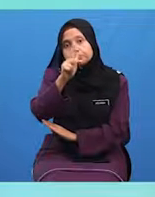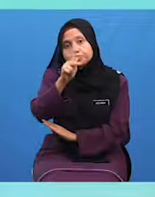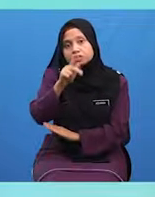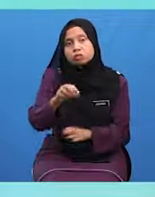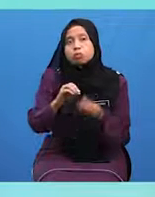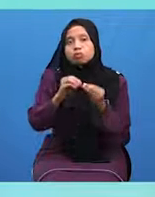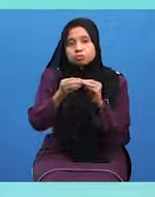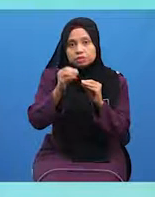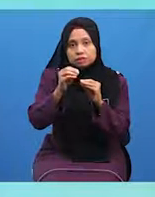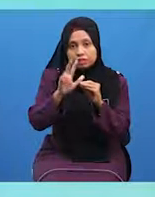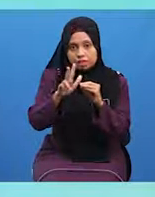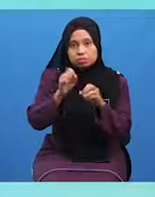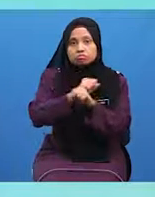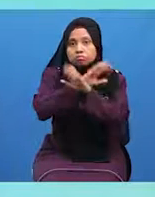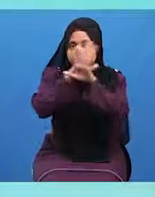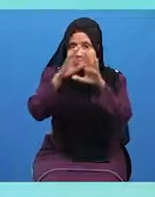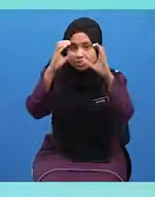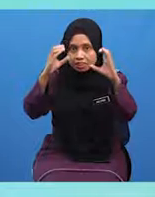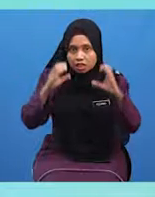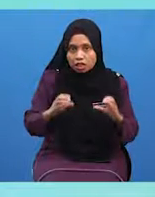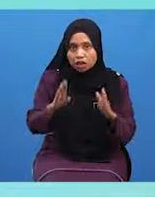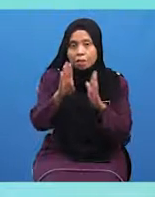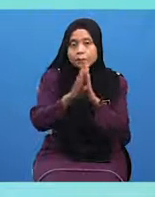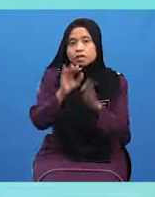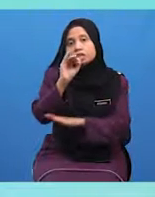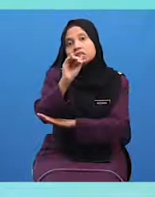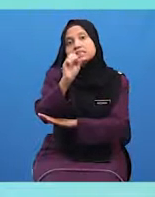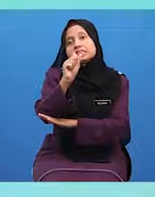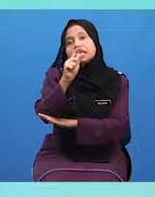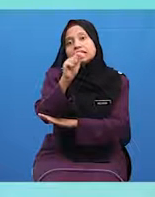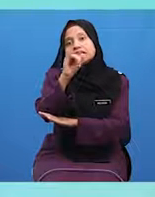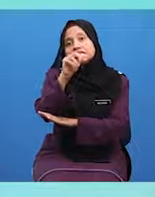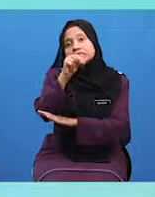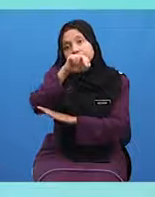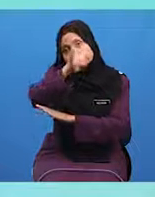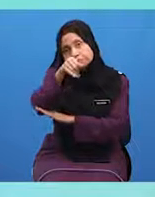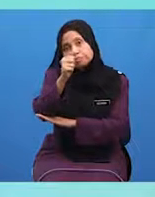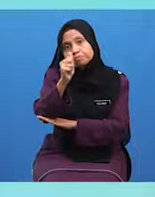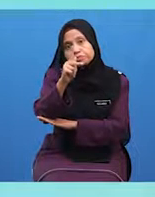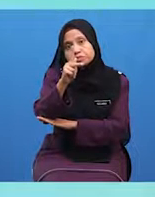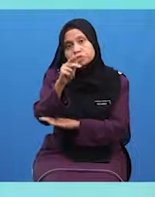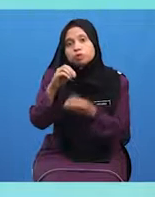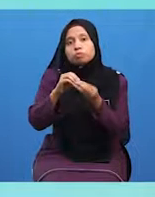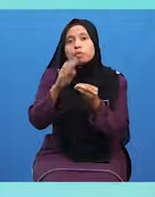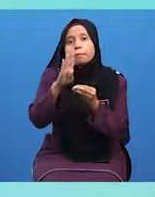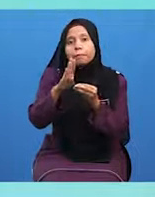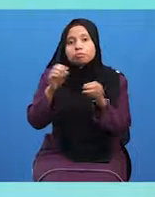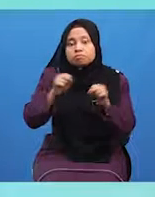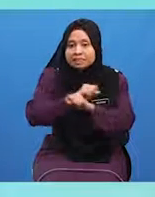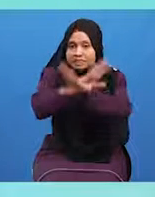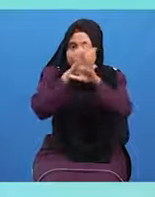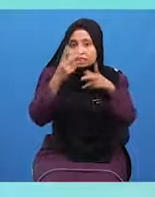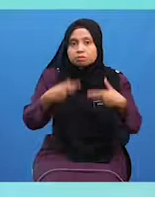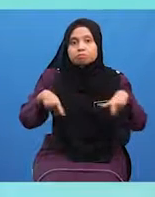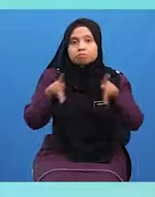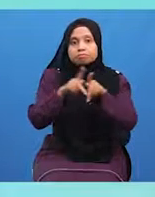menjelaskan cara beristinjak Keempat, menjelaskan kepentingan